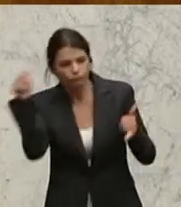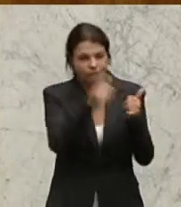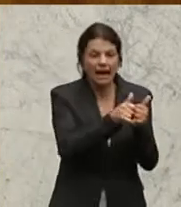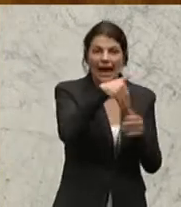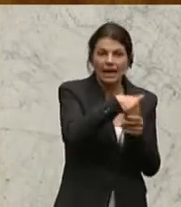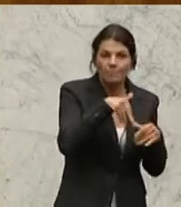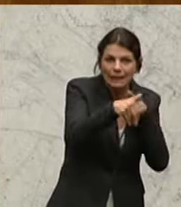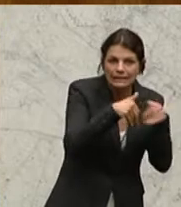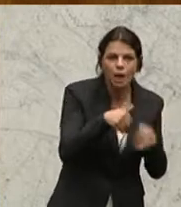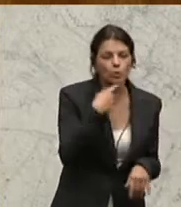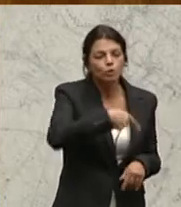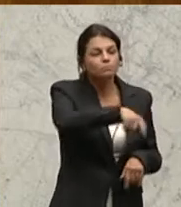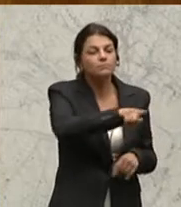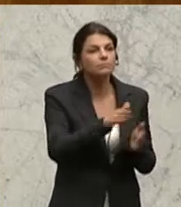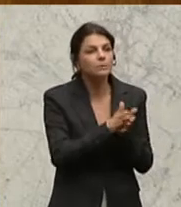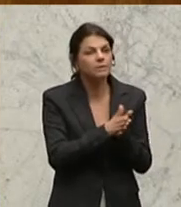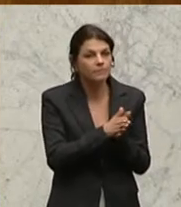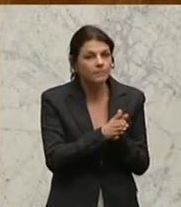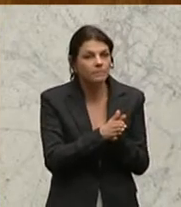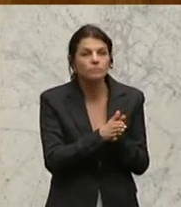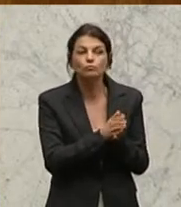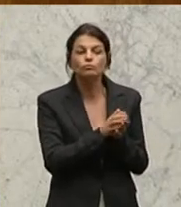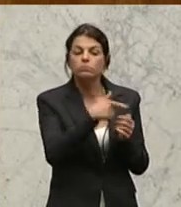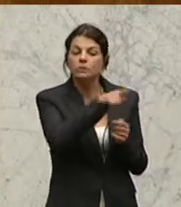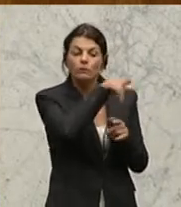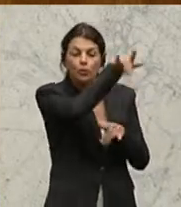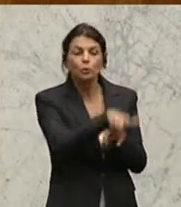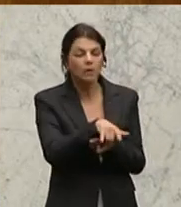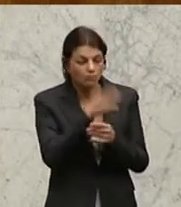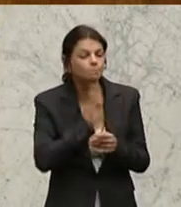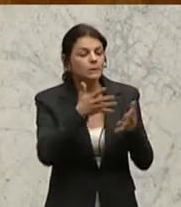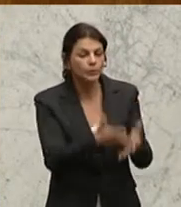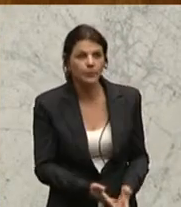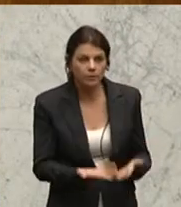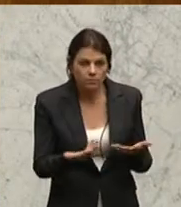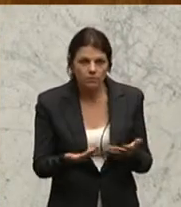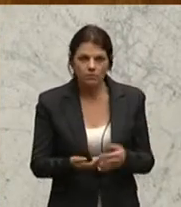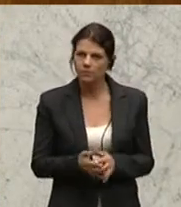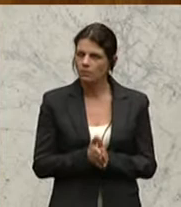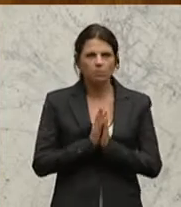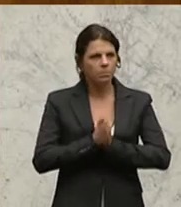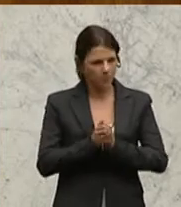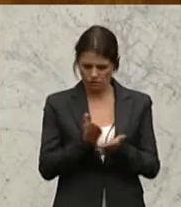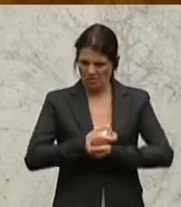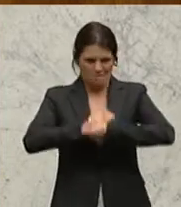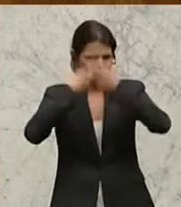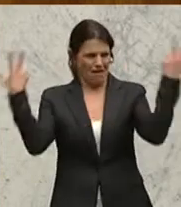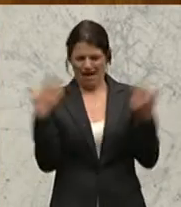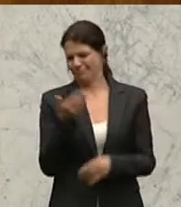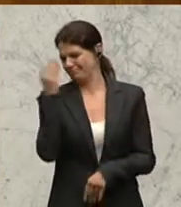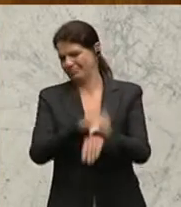zur Einschau des Flugzeugs gegeben hat, ist doch bitte offenkundig, sehr geehrte Damen und Herren.